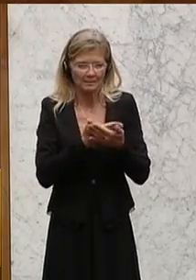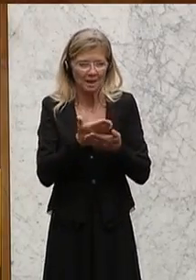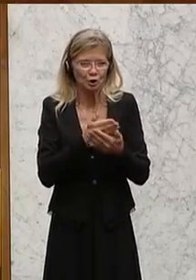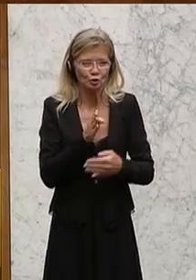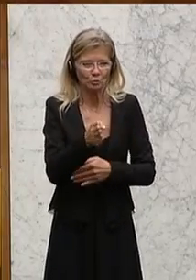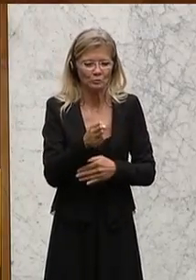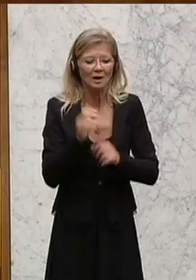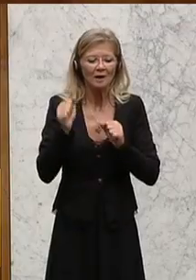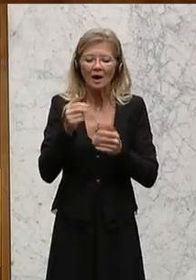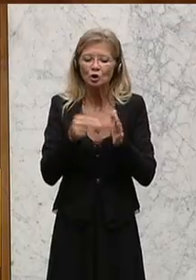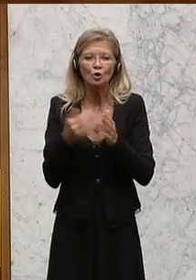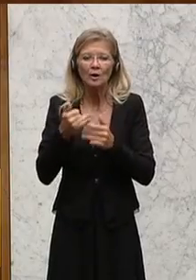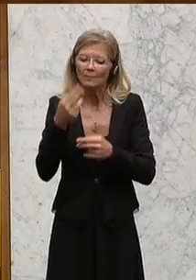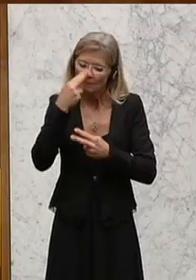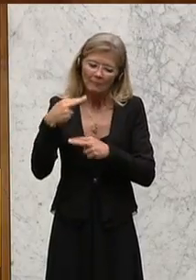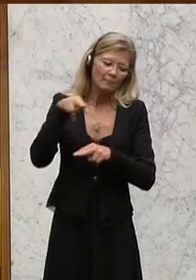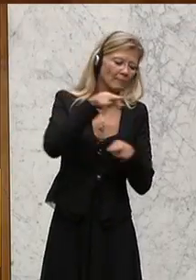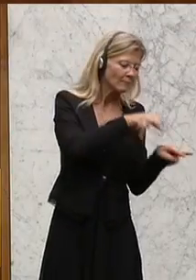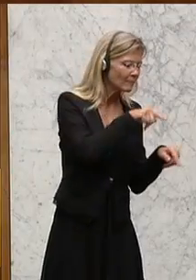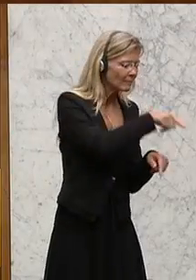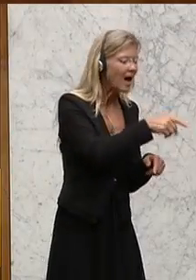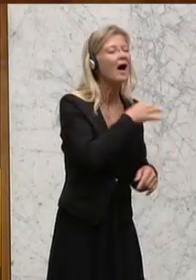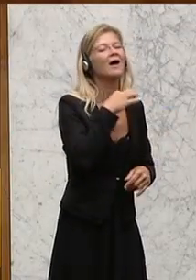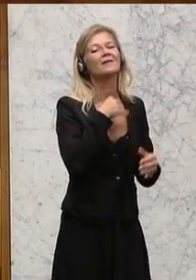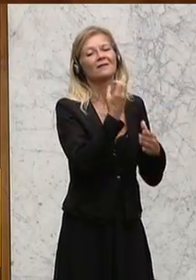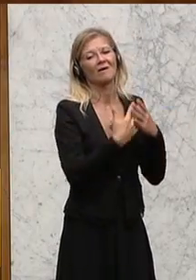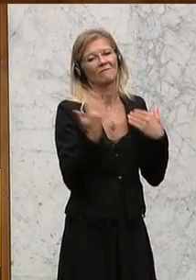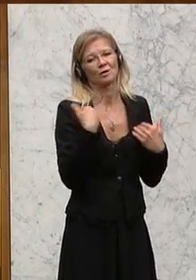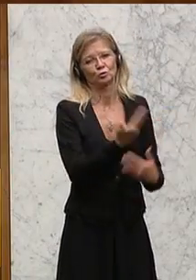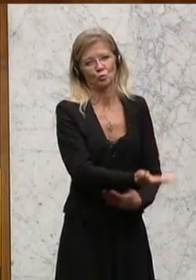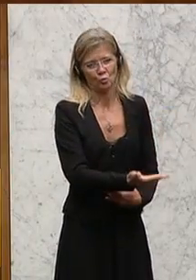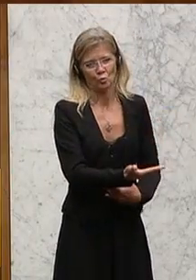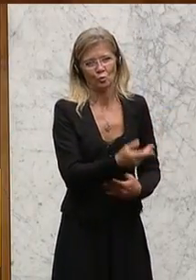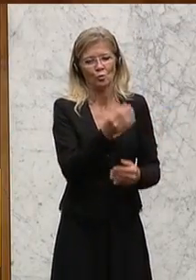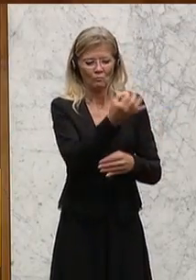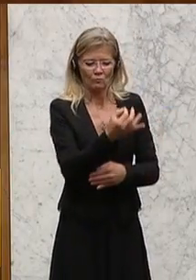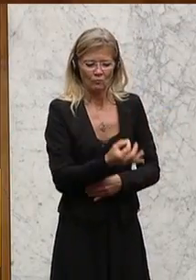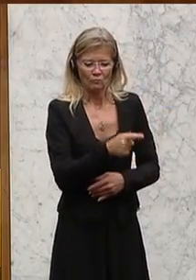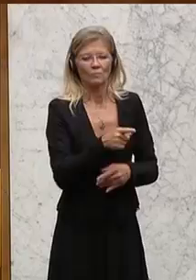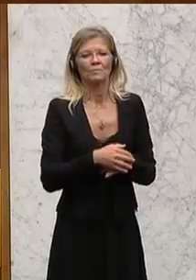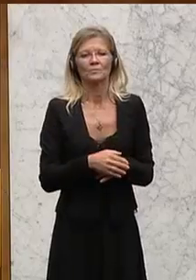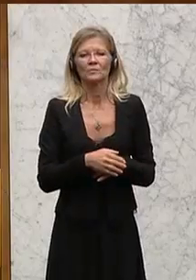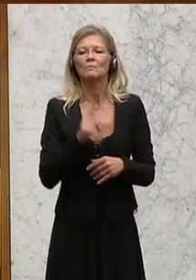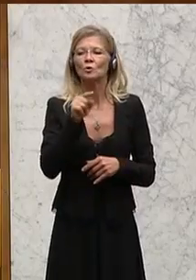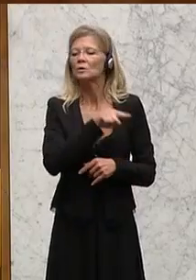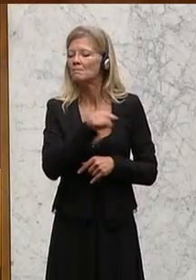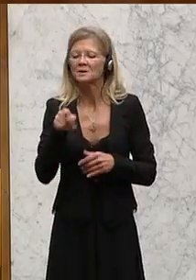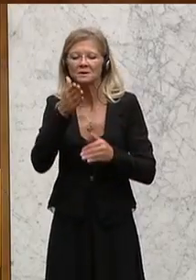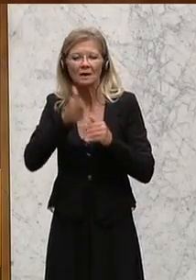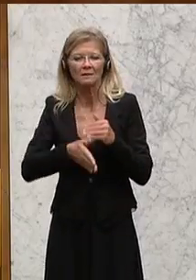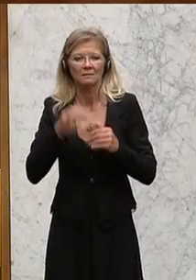Aufzeichnungen aus Kindergarten verfolgen kann. Also bis zum Ende der Pflichtschulzeit.